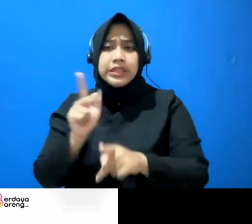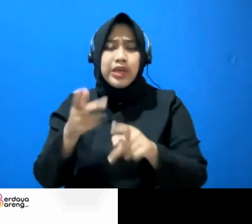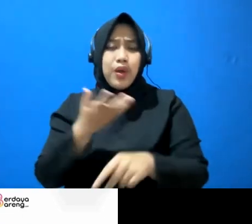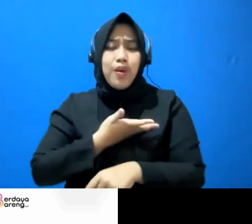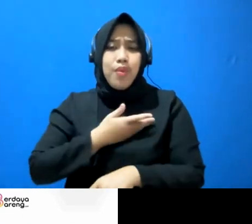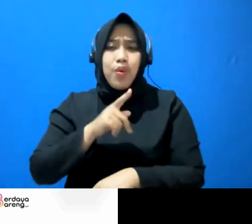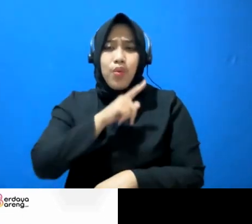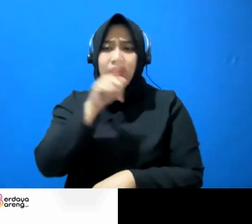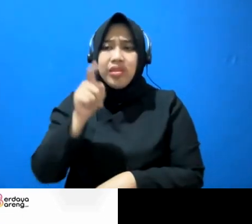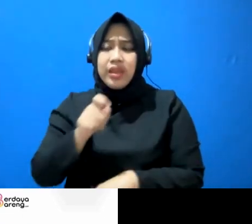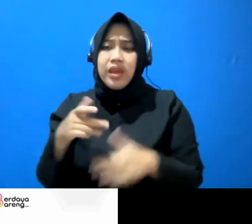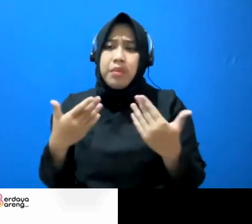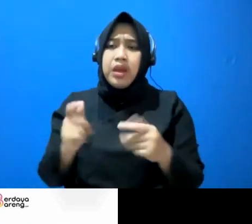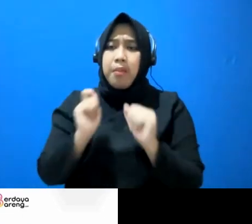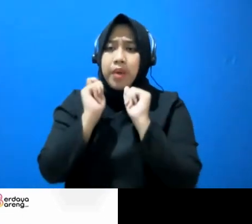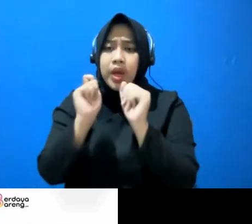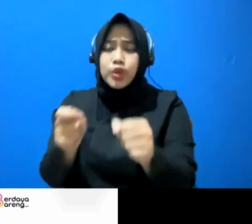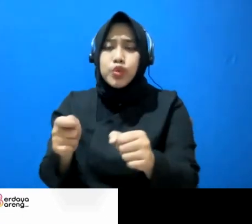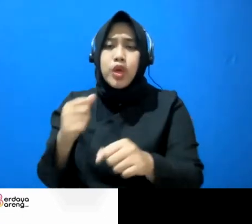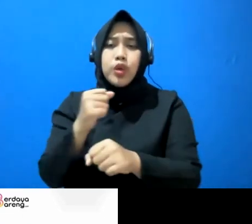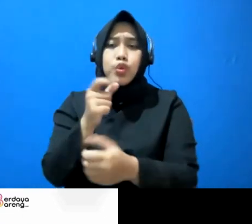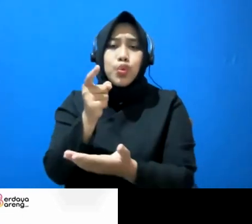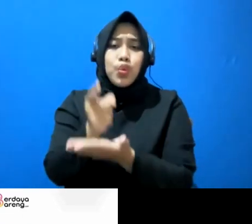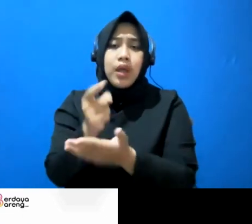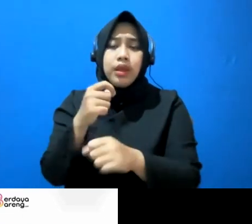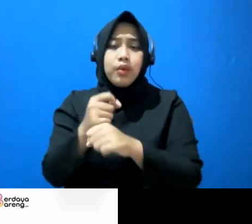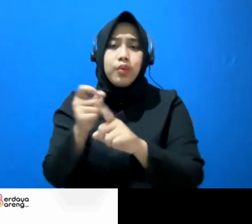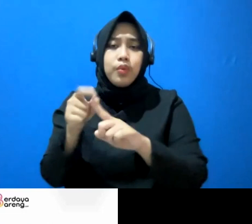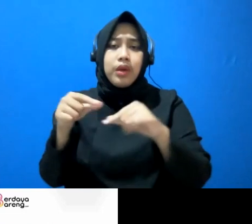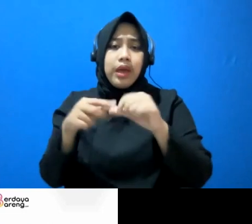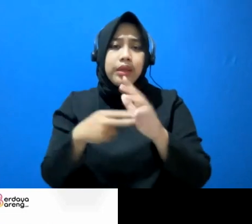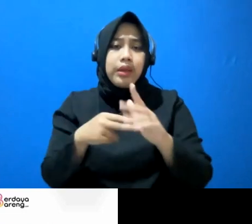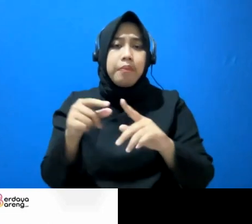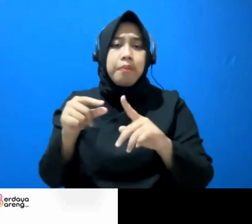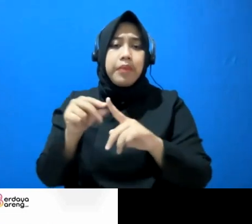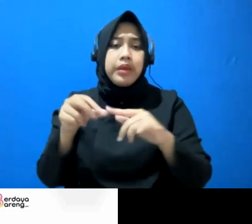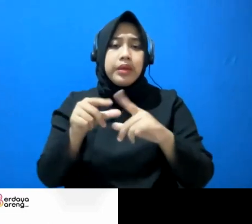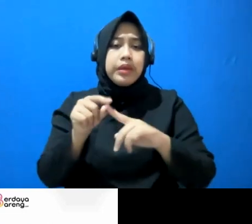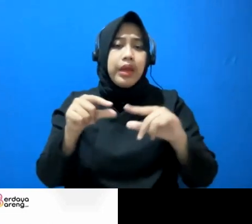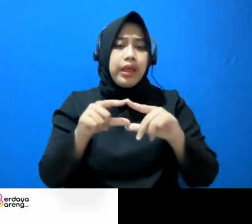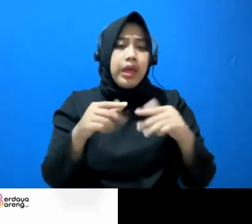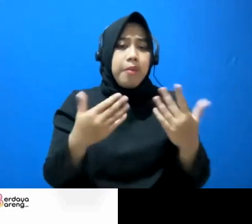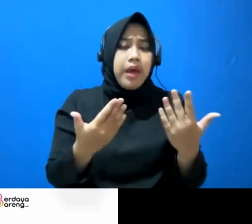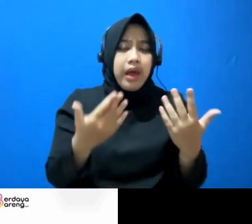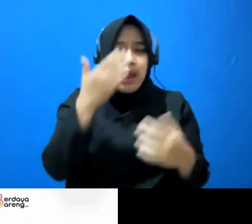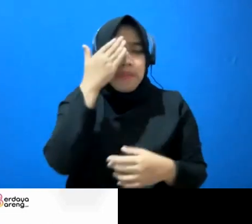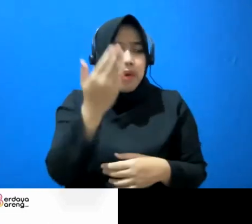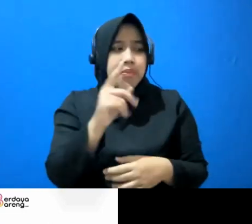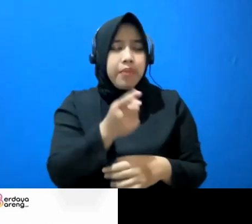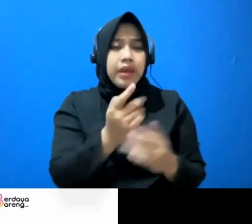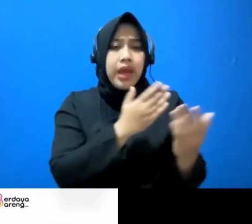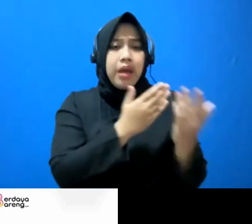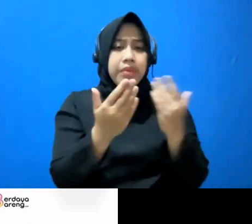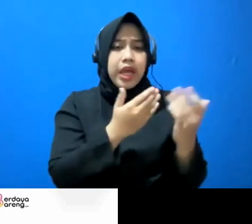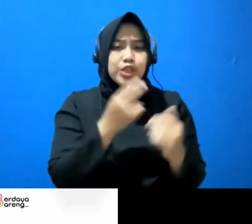mengajukan gugatan perdata. Ngapain pakai aplikasi rumit-rumit mahal-mahal kalau mau tanya apa